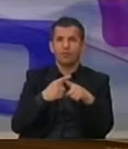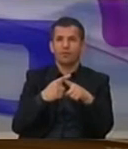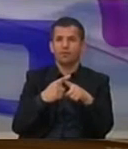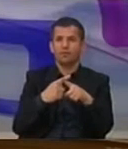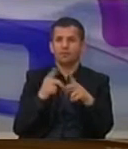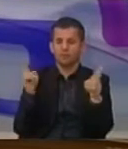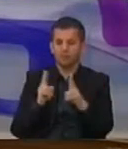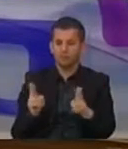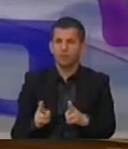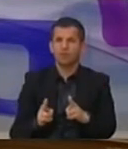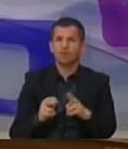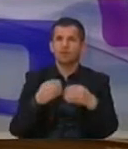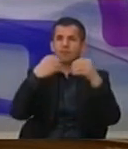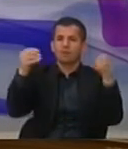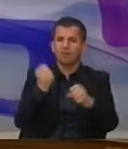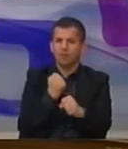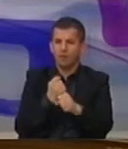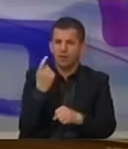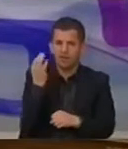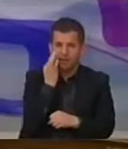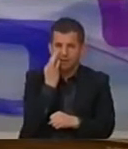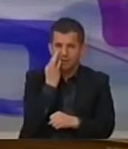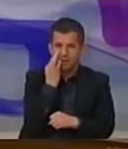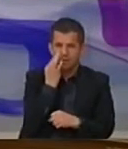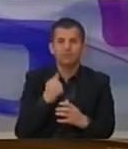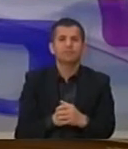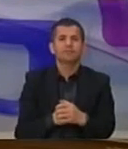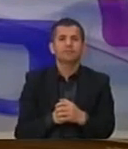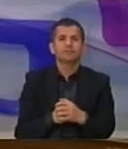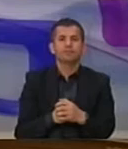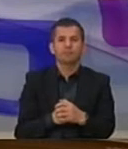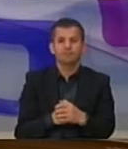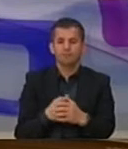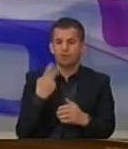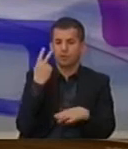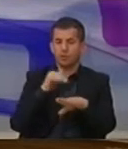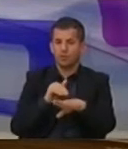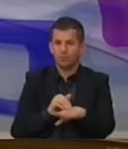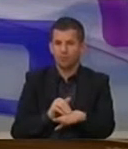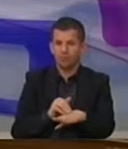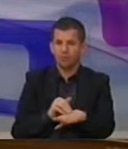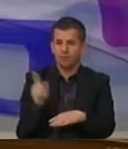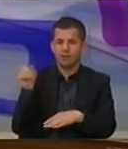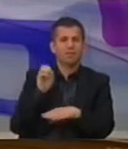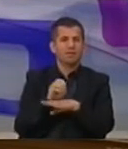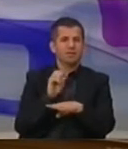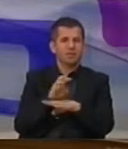themelore për punën e këto në cindit për sëparim do të bëj dy komente. E para, këshilat e